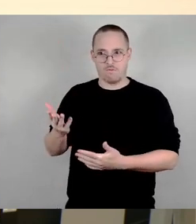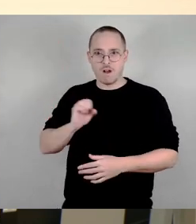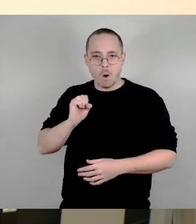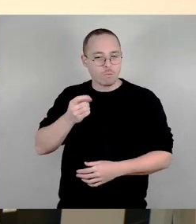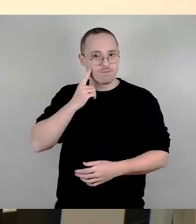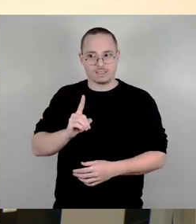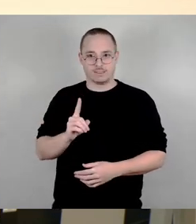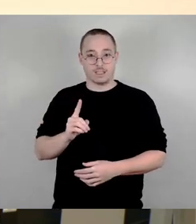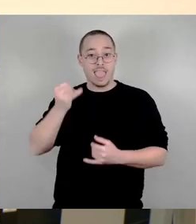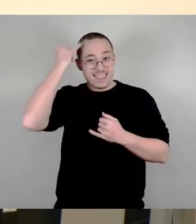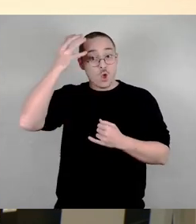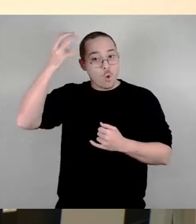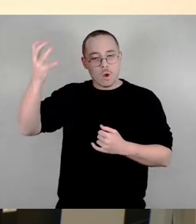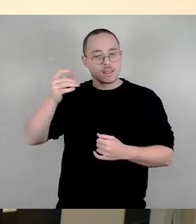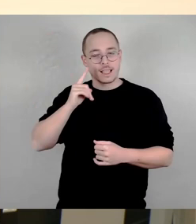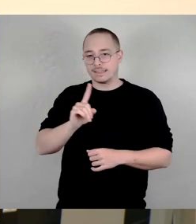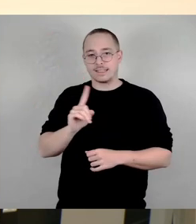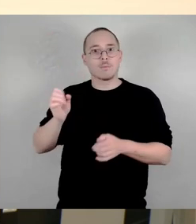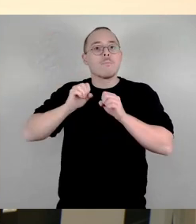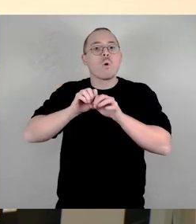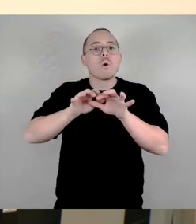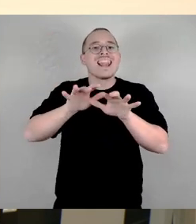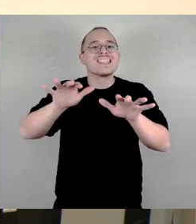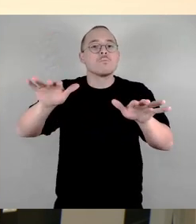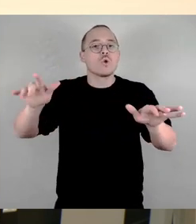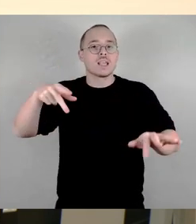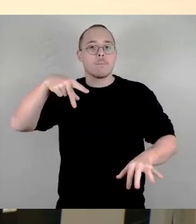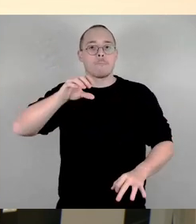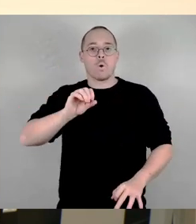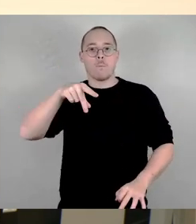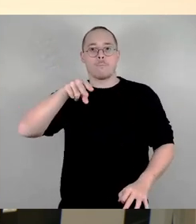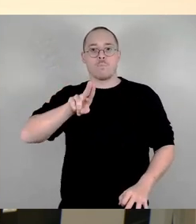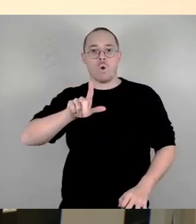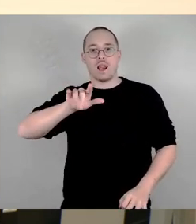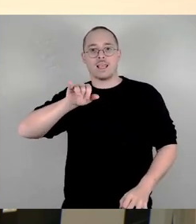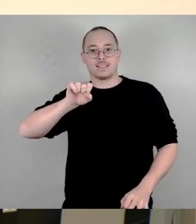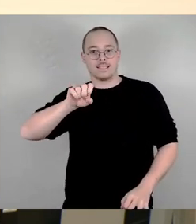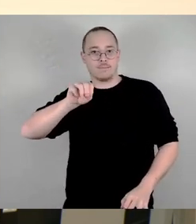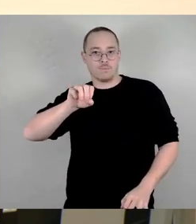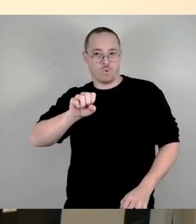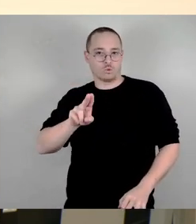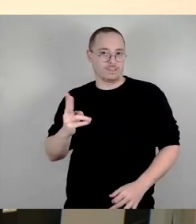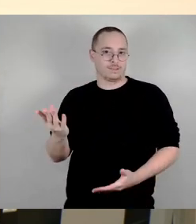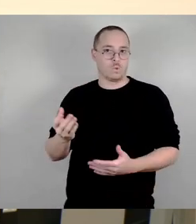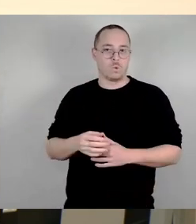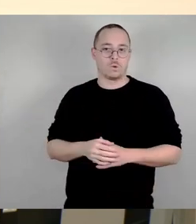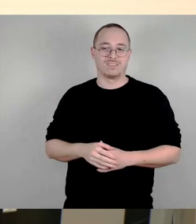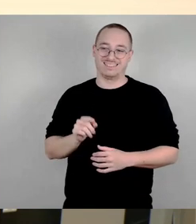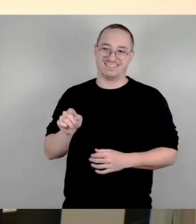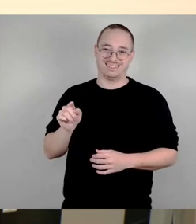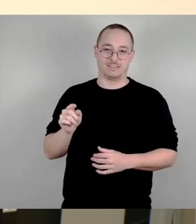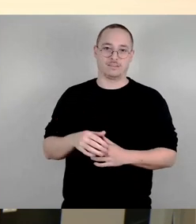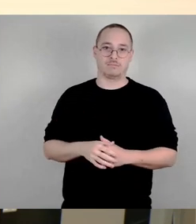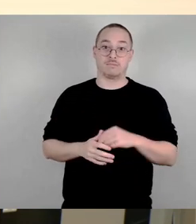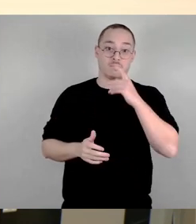wenn man über Bauwesen oder Projektentwicklungen und Grundstücke redet, ob es bei den Dissidenten mal jemanden gegeben hat, der in den